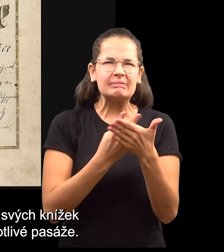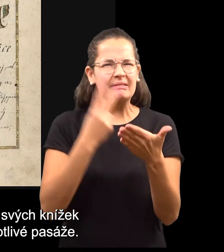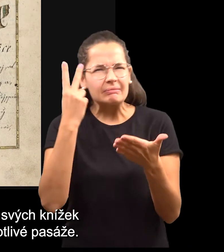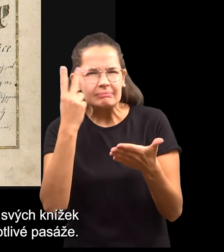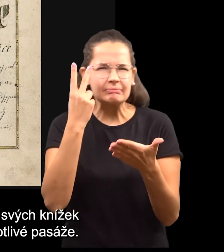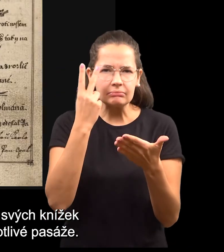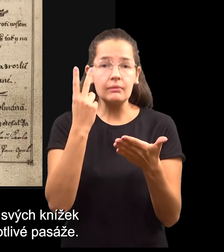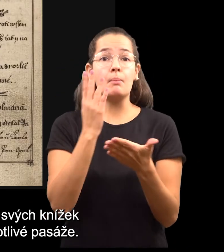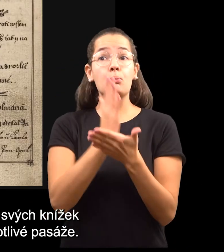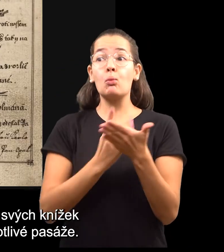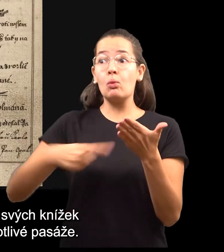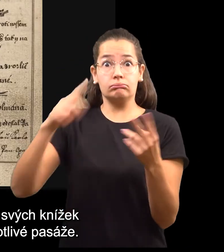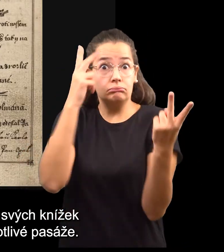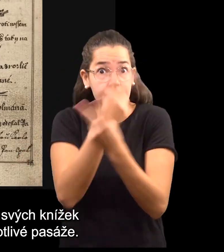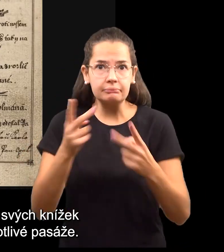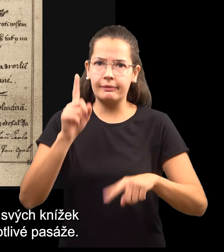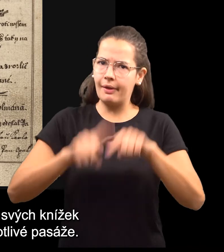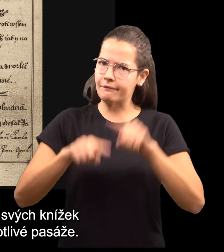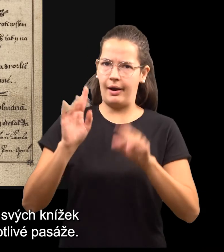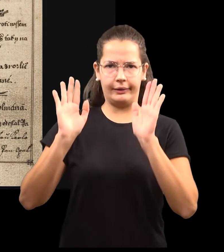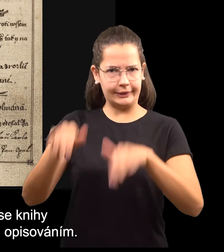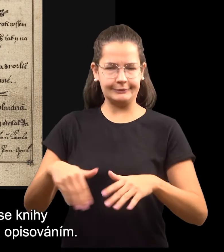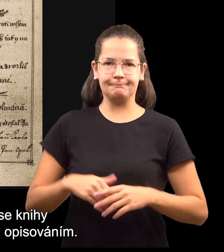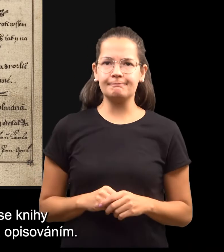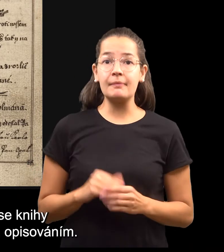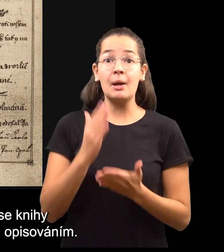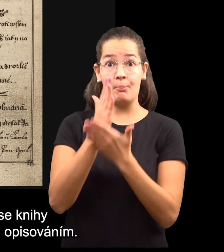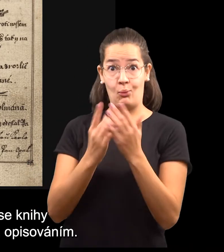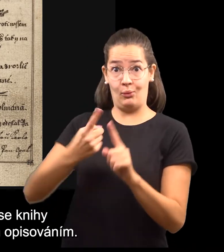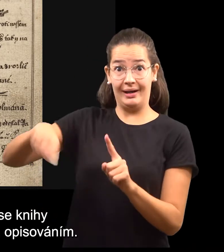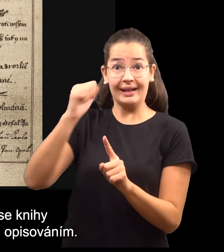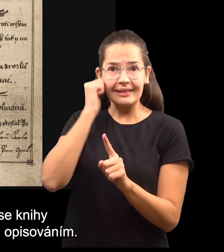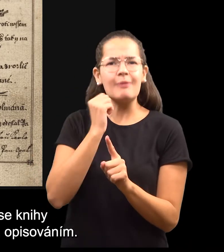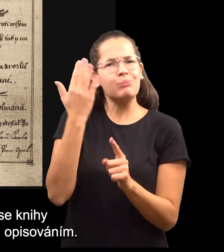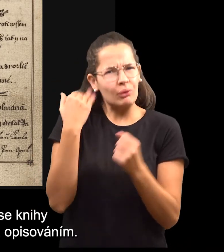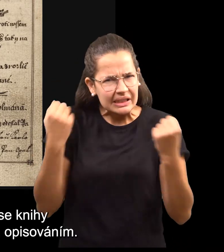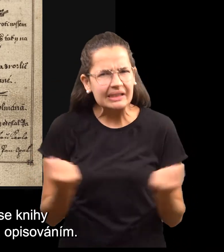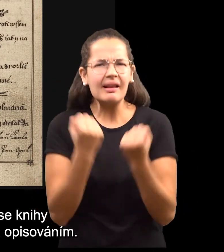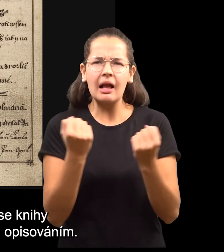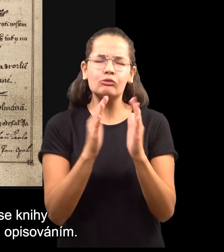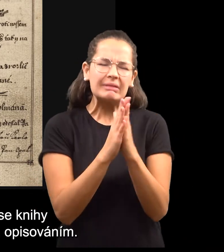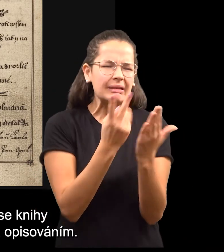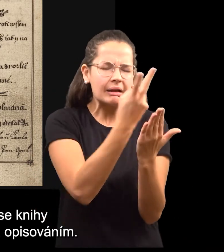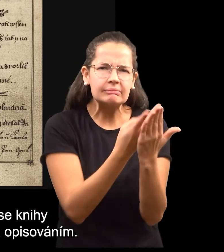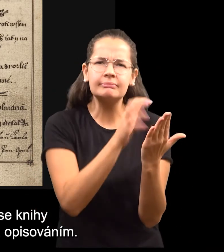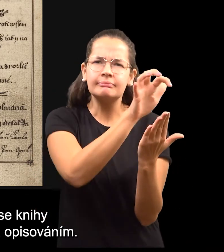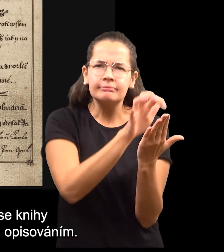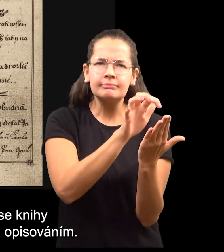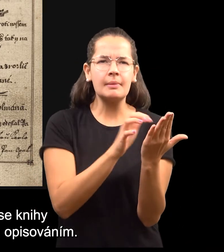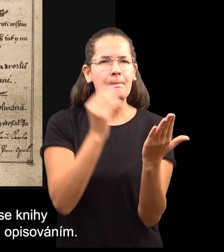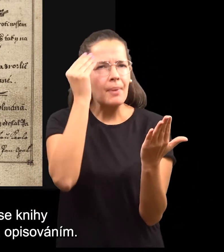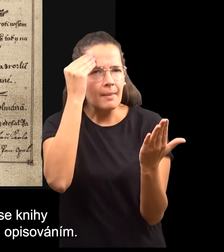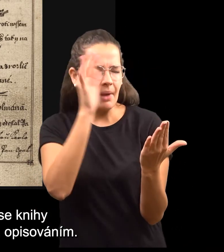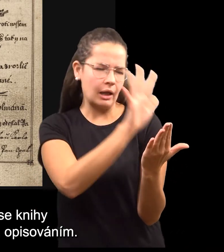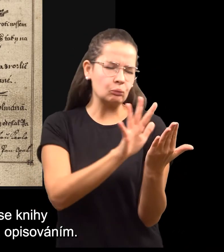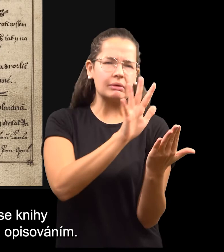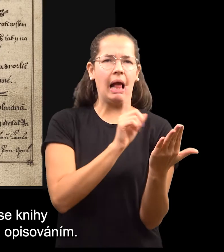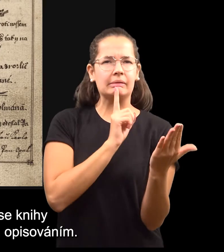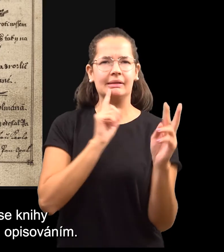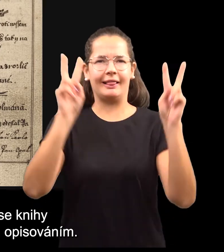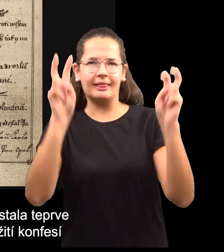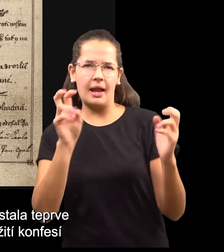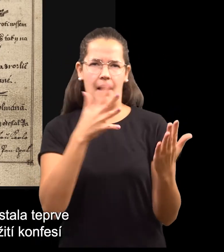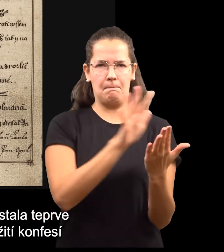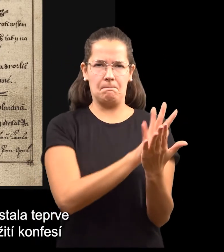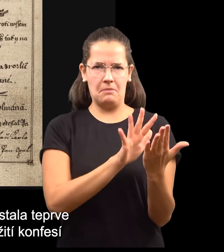rozpoznávali jednotlivé pasáže. Vedle tištěné produkce se knihy mezi lidmi rozšiřovaly ručným opisováním.